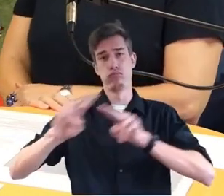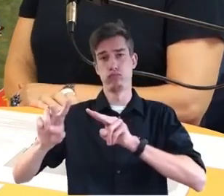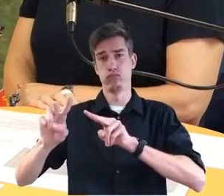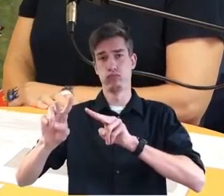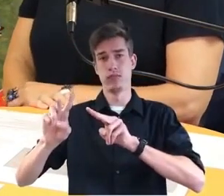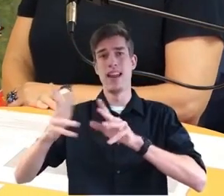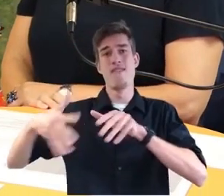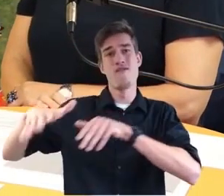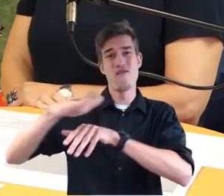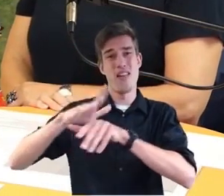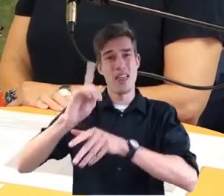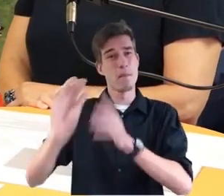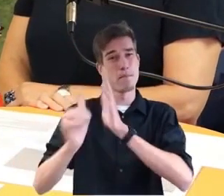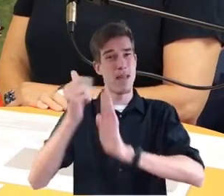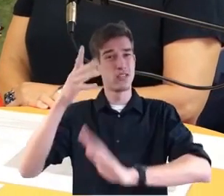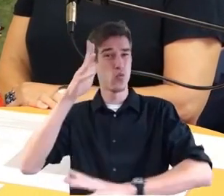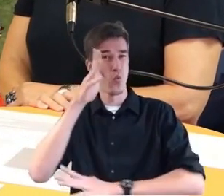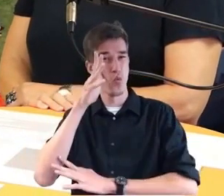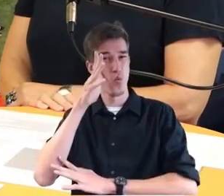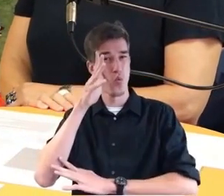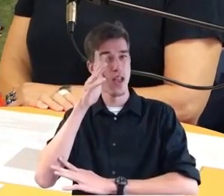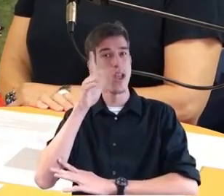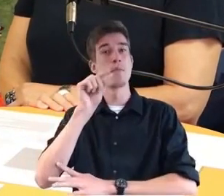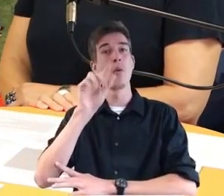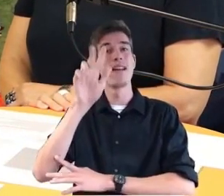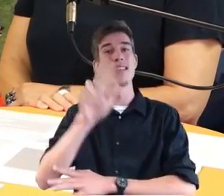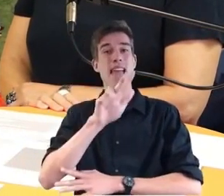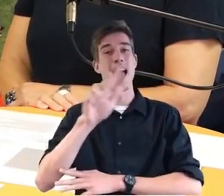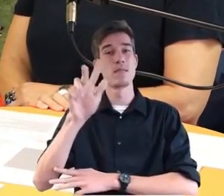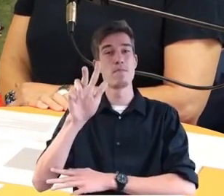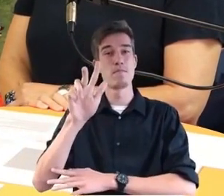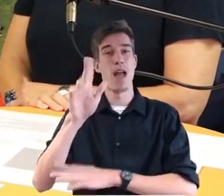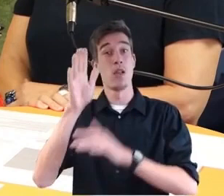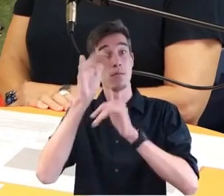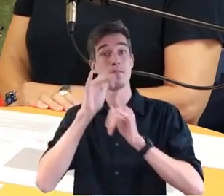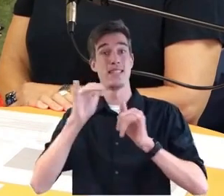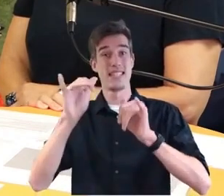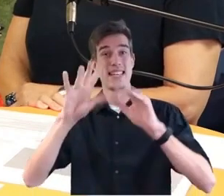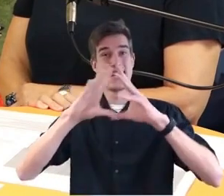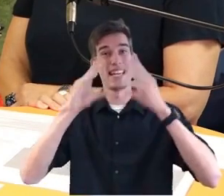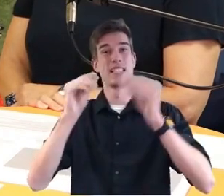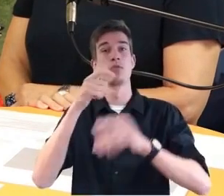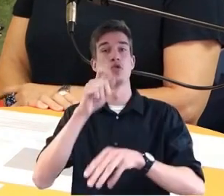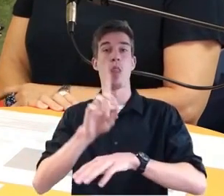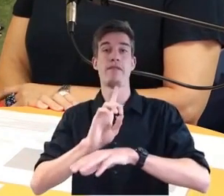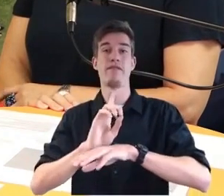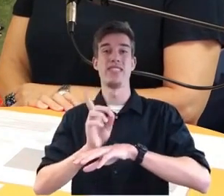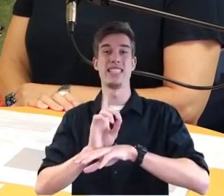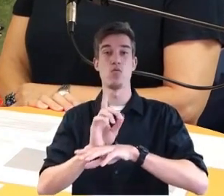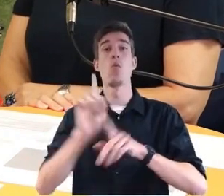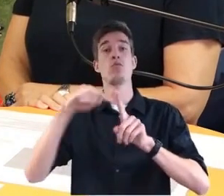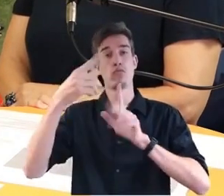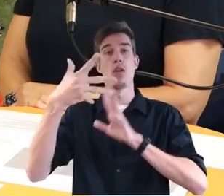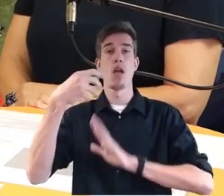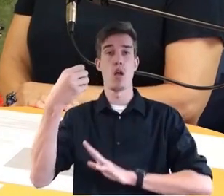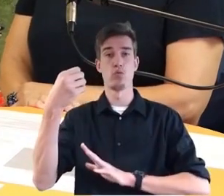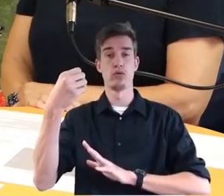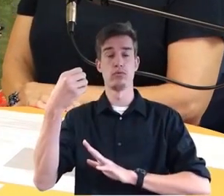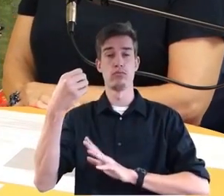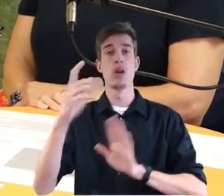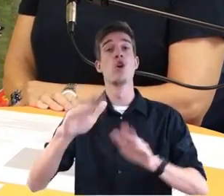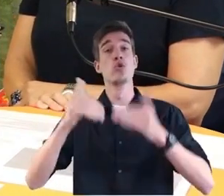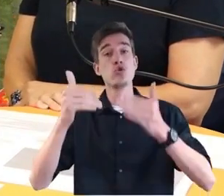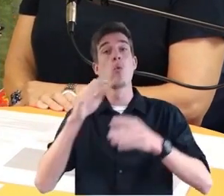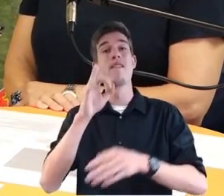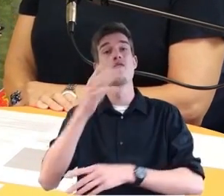häufigsten hören, das ist dieser dreimal Heulton, der jeweils zwölf Sekunden geht und dann wieder ausgeht. Das ist das Signal